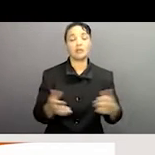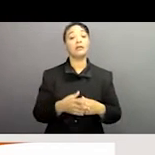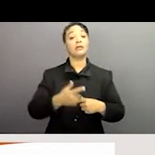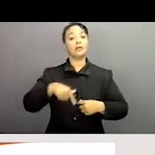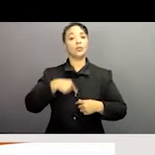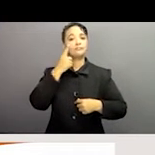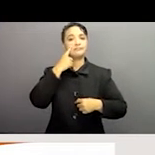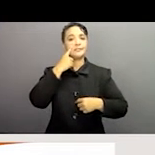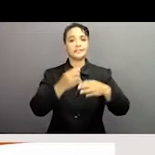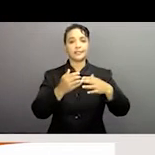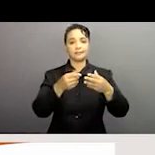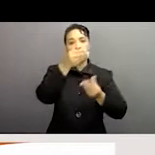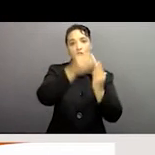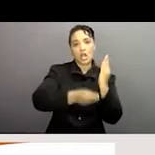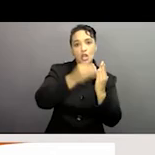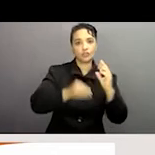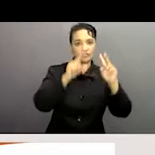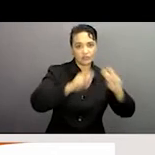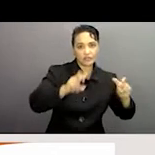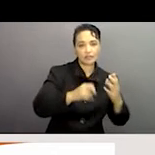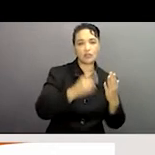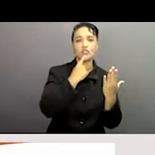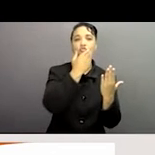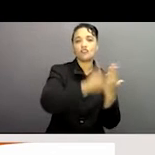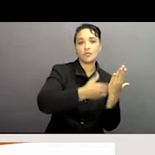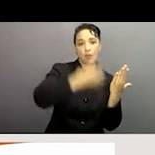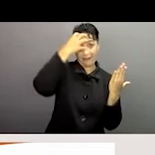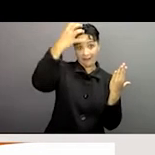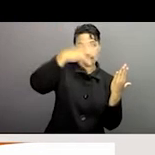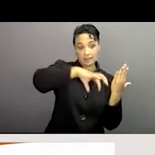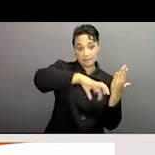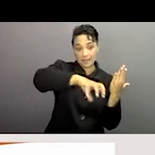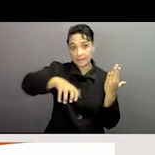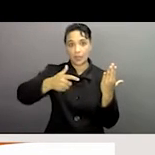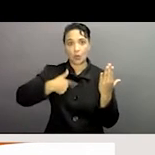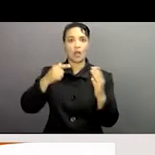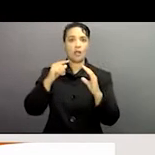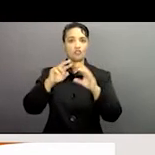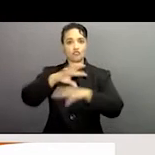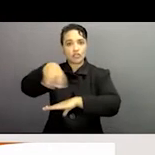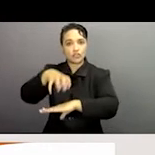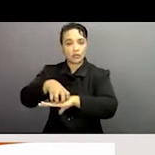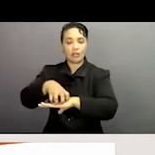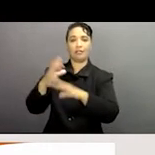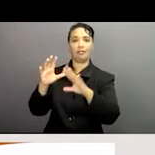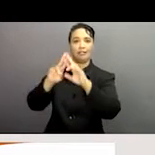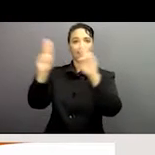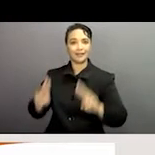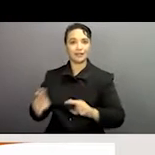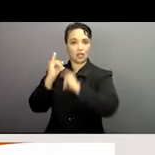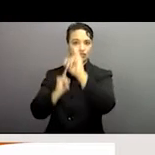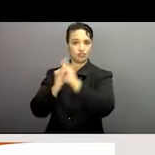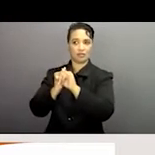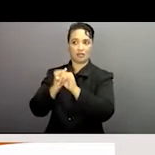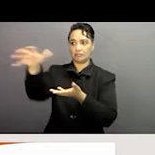analysé aussi ce qui a fait, ce qui a été publié par les gouvernements sur le plan national et international,